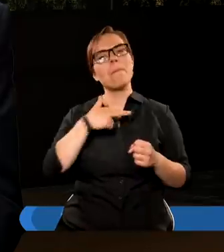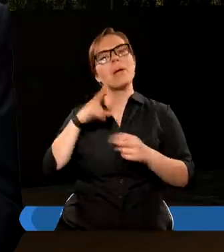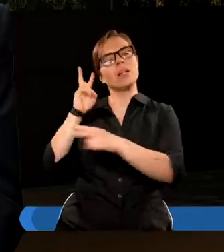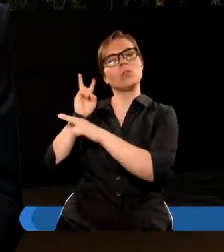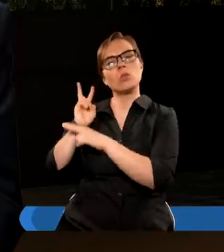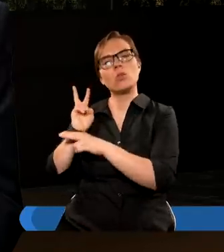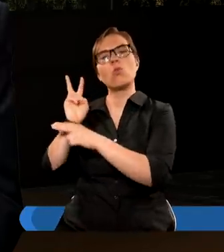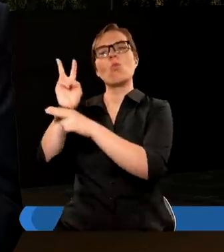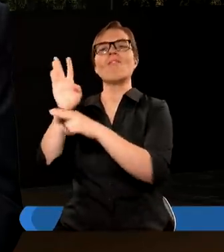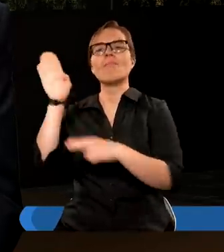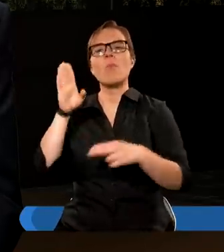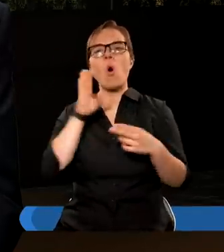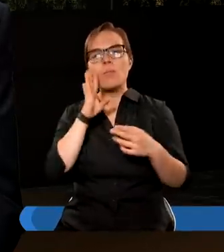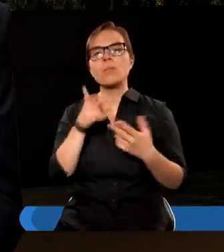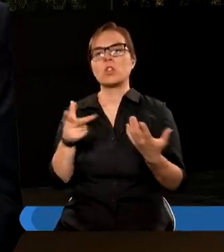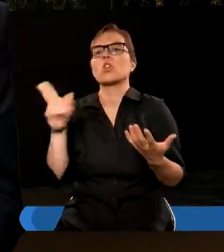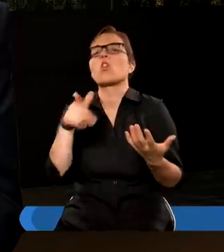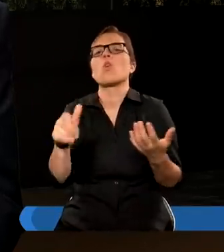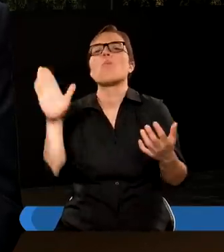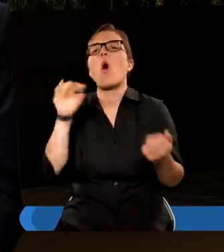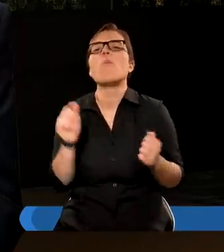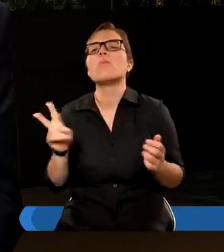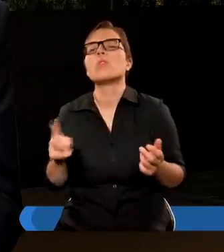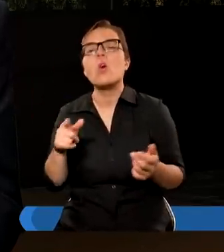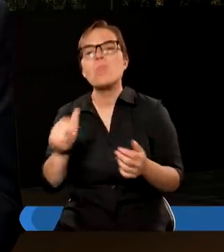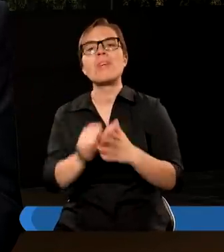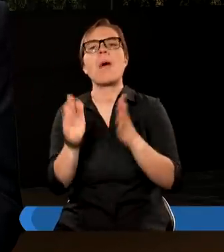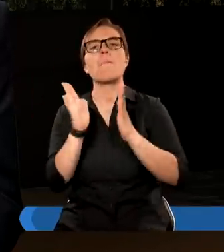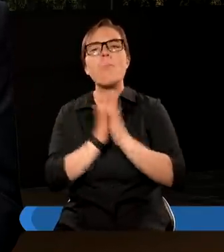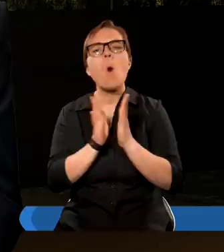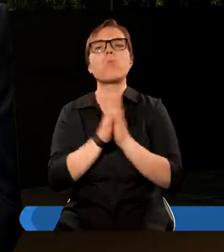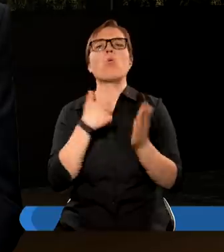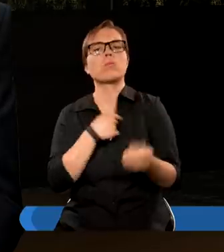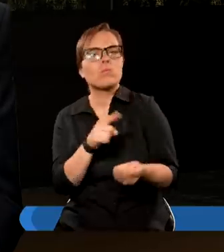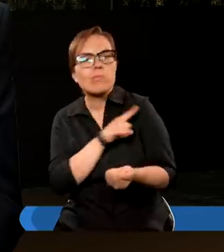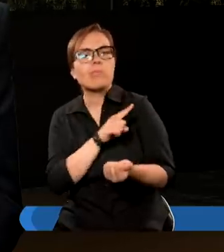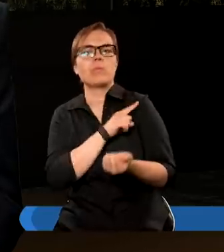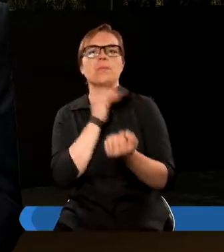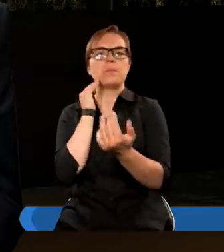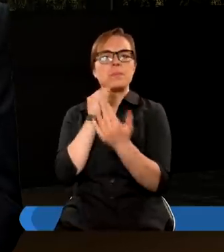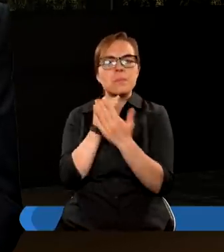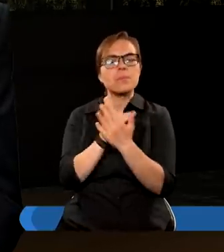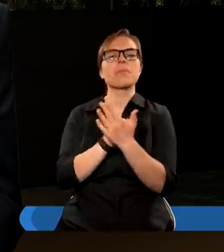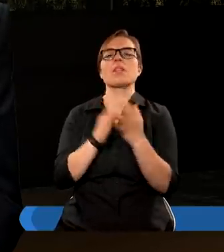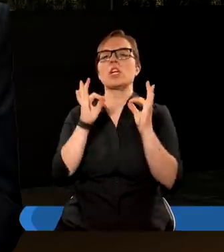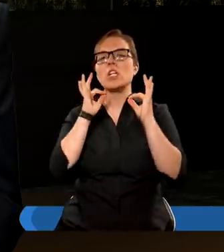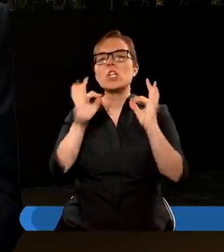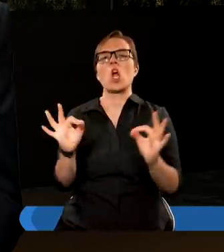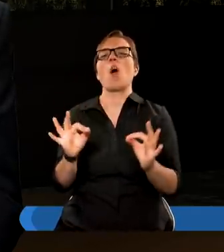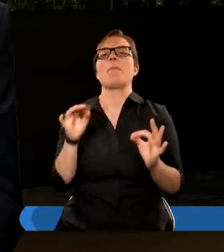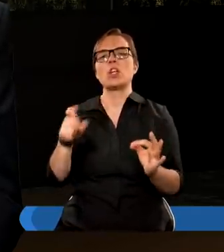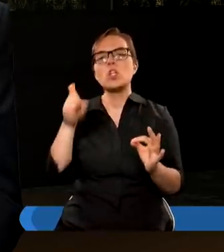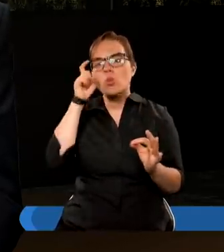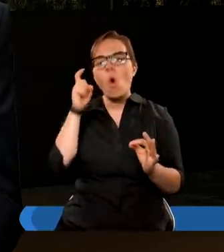Bogobojny. Kto to jest bogobojny? Inaczej mówiąc pobożny. To człowiek pobożny. A pobożny to jest taki człowiek,